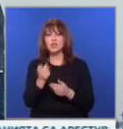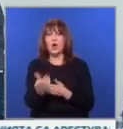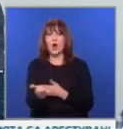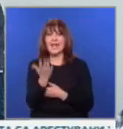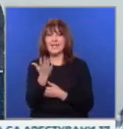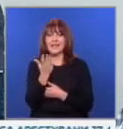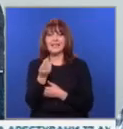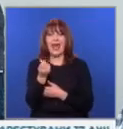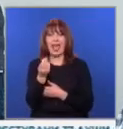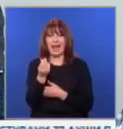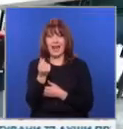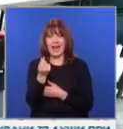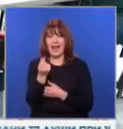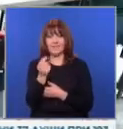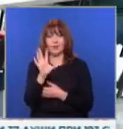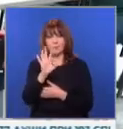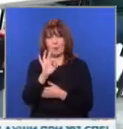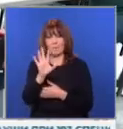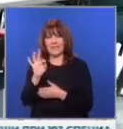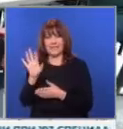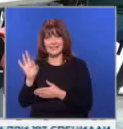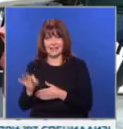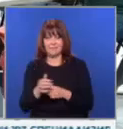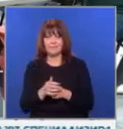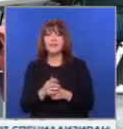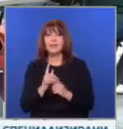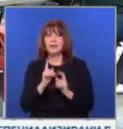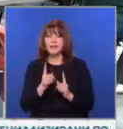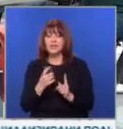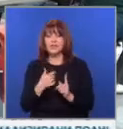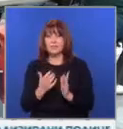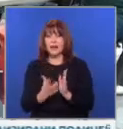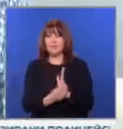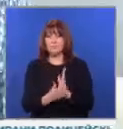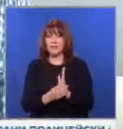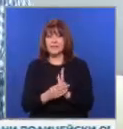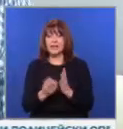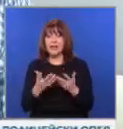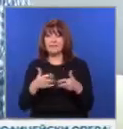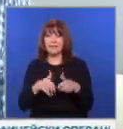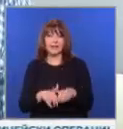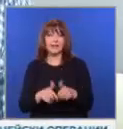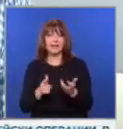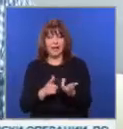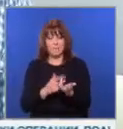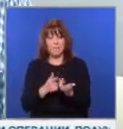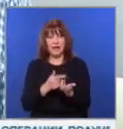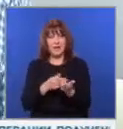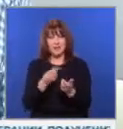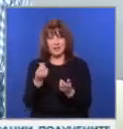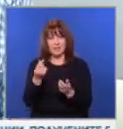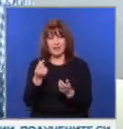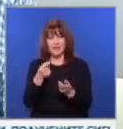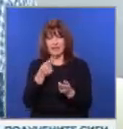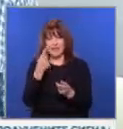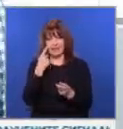лева в 50 левки. Предстои да се назначат и експертизи на техниката, сред които брояча на банкноти, с който